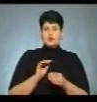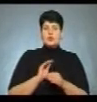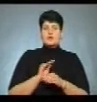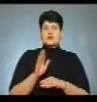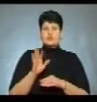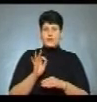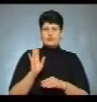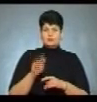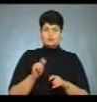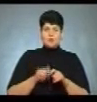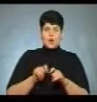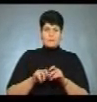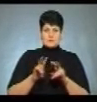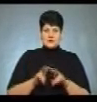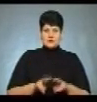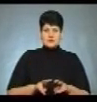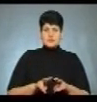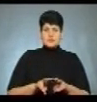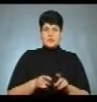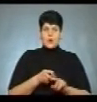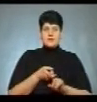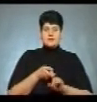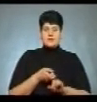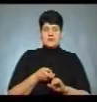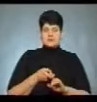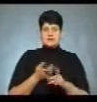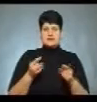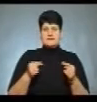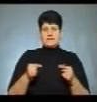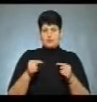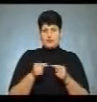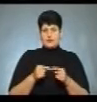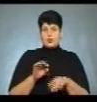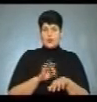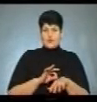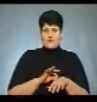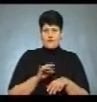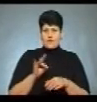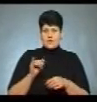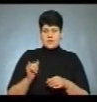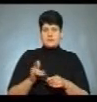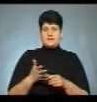будуть обстежуватися контактні і, відповідно, хворі на